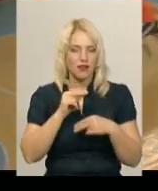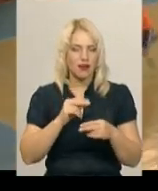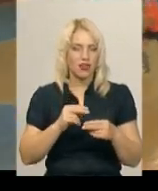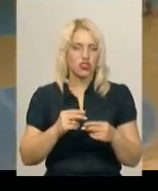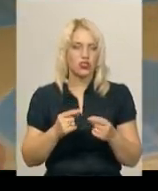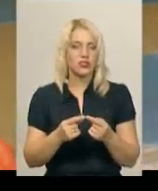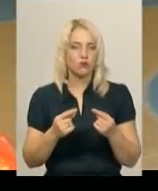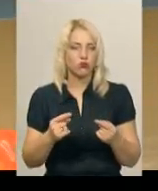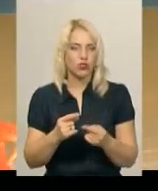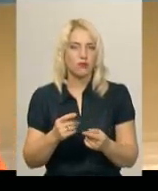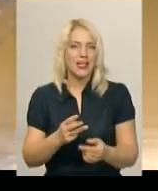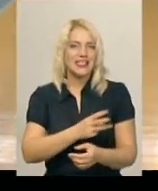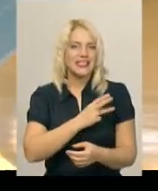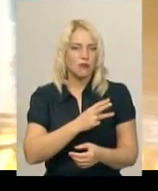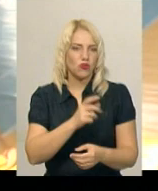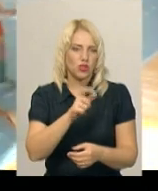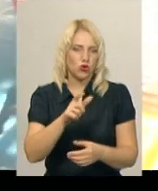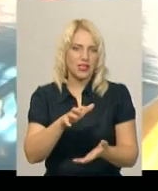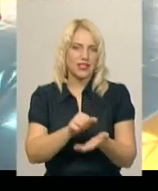стимулювати молодих людей займатися спортом.